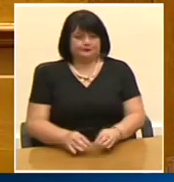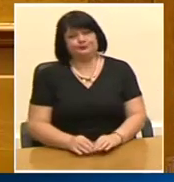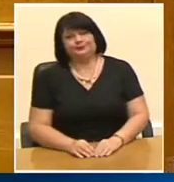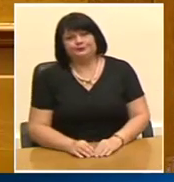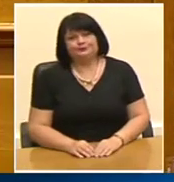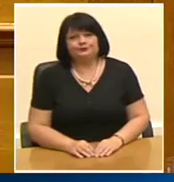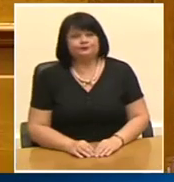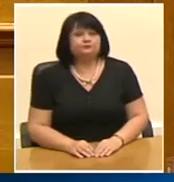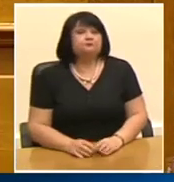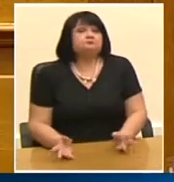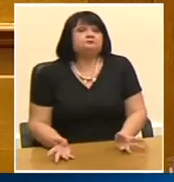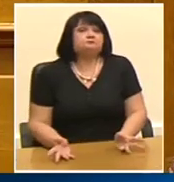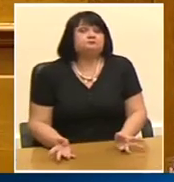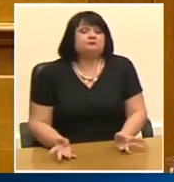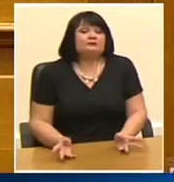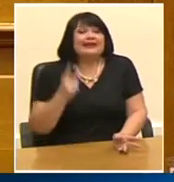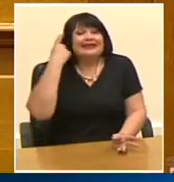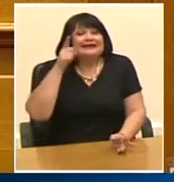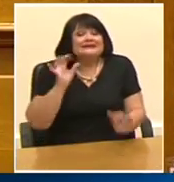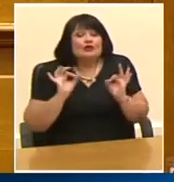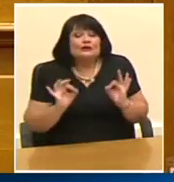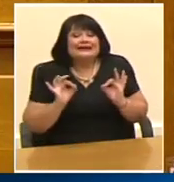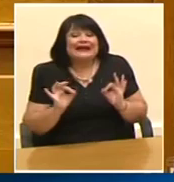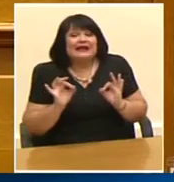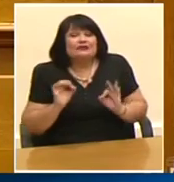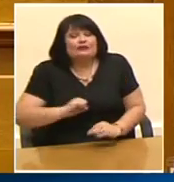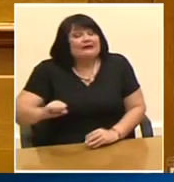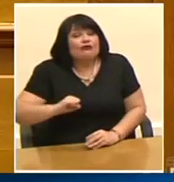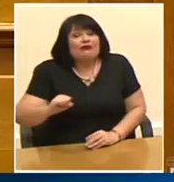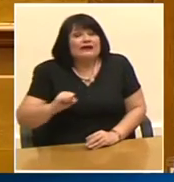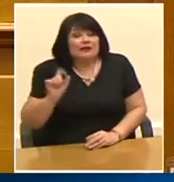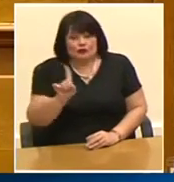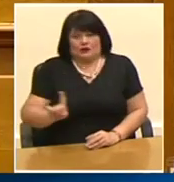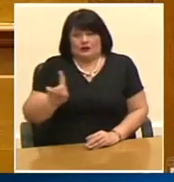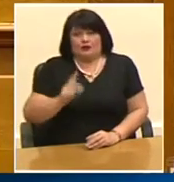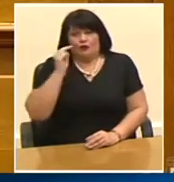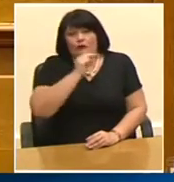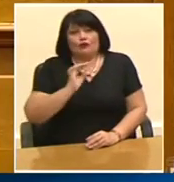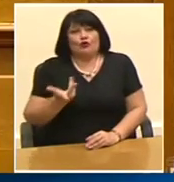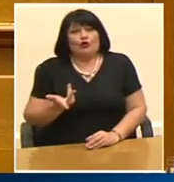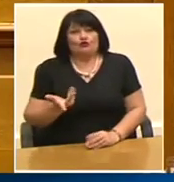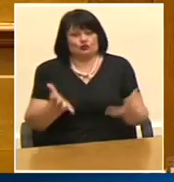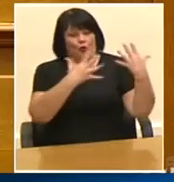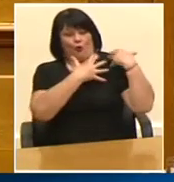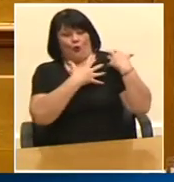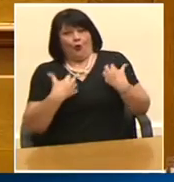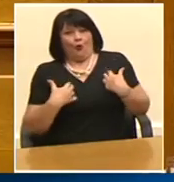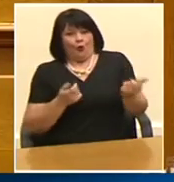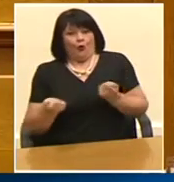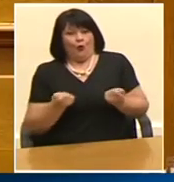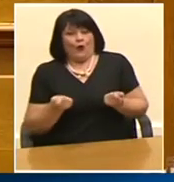Κοιτάξτε, δεν μπορώ να γνωρίζω τι ακριβώς φοβάται ο κ. Μητσοτάκης και προχωρά σε αυτές τις αλλαγές